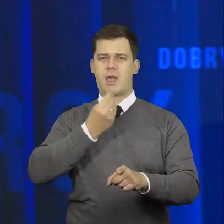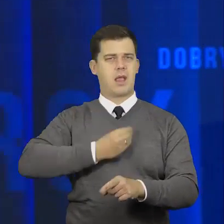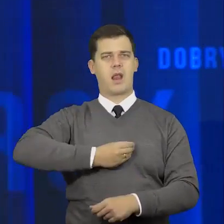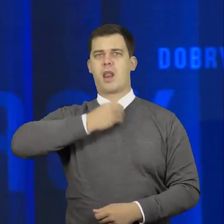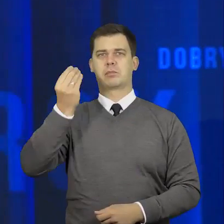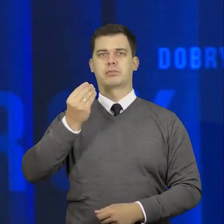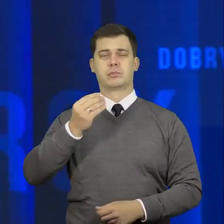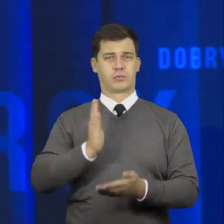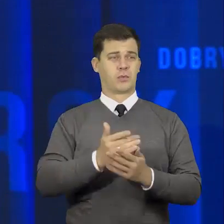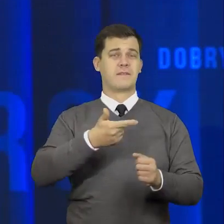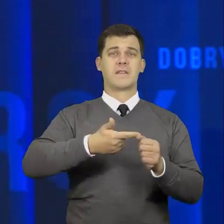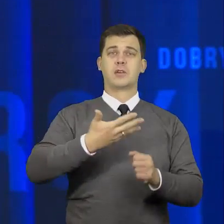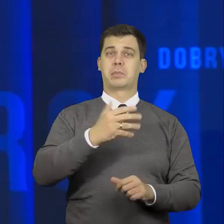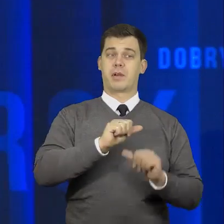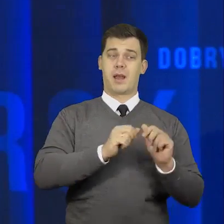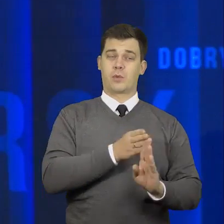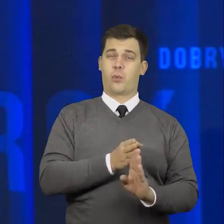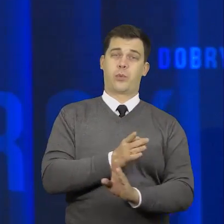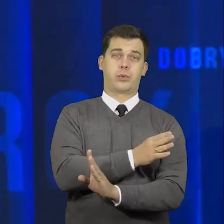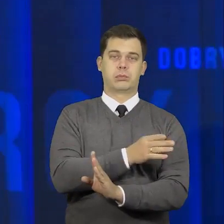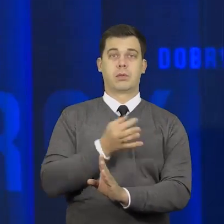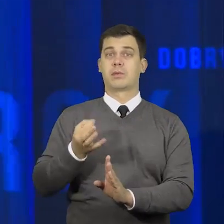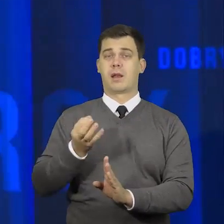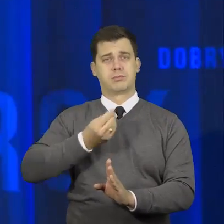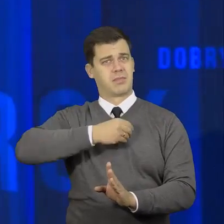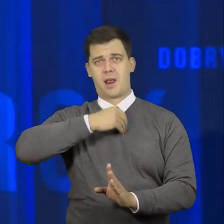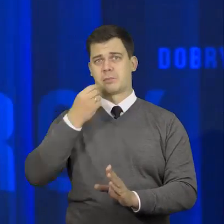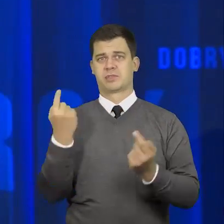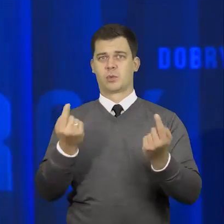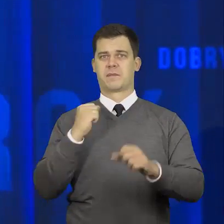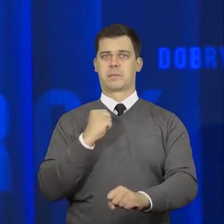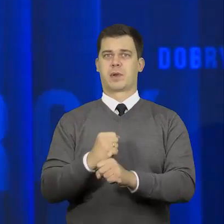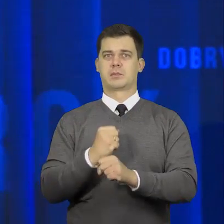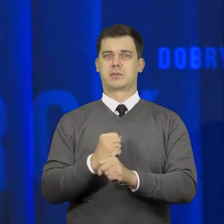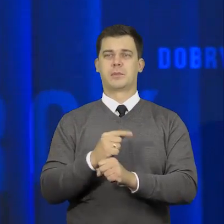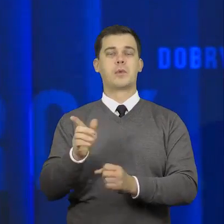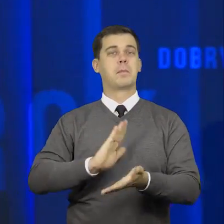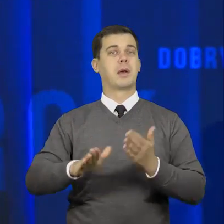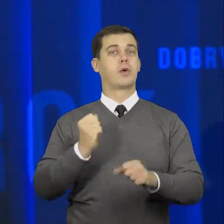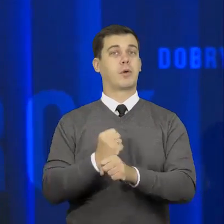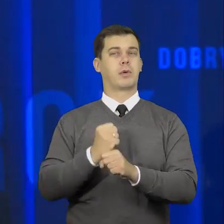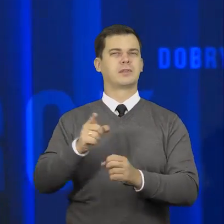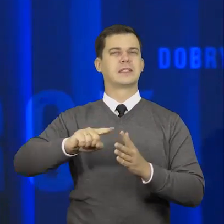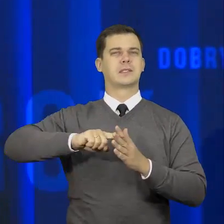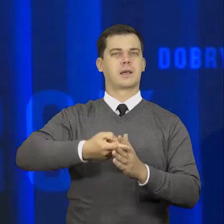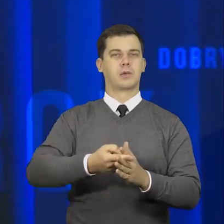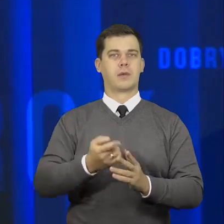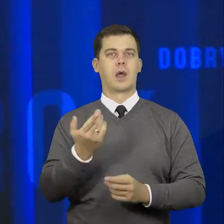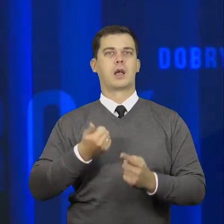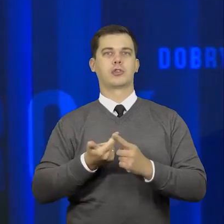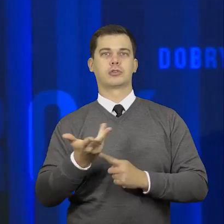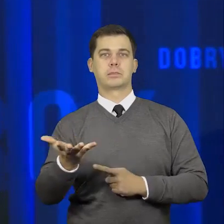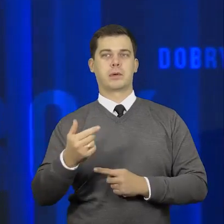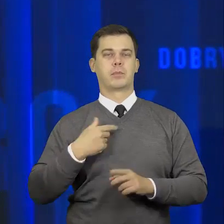najlepszą od 25 lat sytuację na rynku pracy. Stopa bezrobocia rejestrowanego